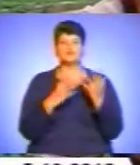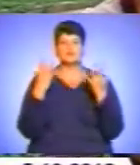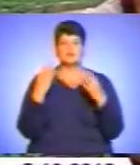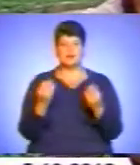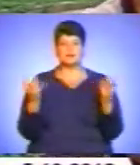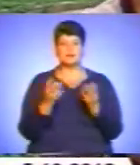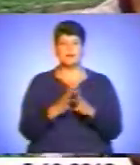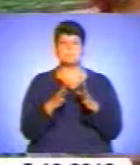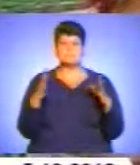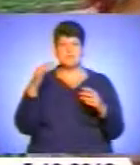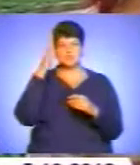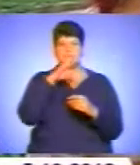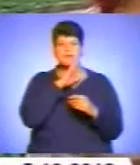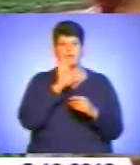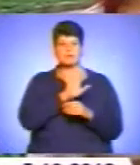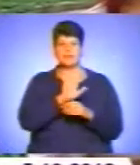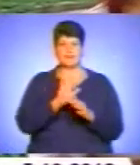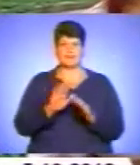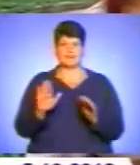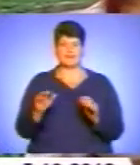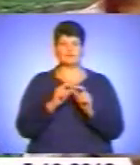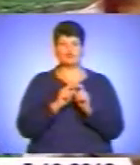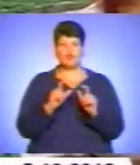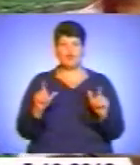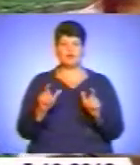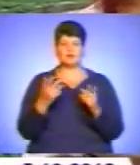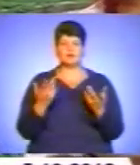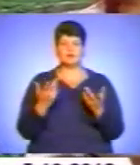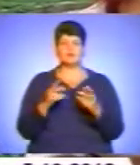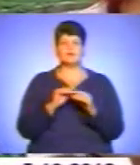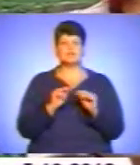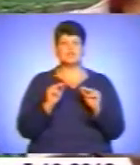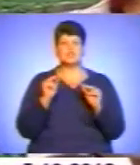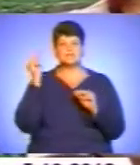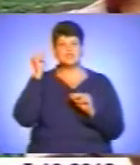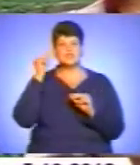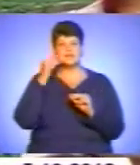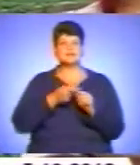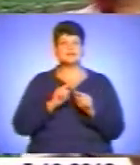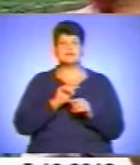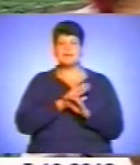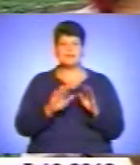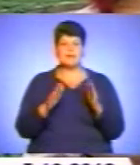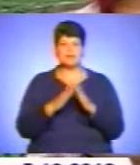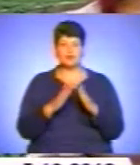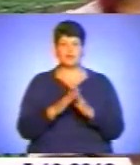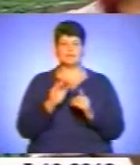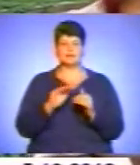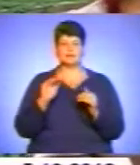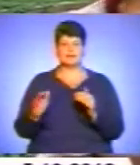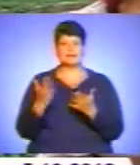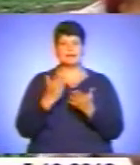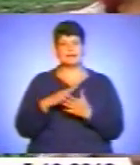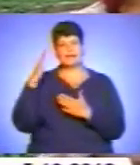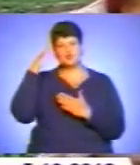батькам, а не дітям. Школа – це школа. Тобто, в школі дитина вчиться, і це не вдома. Тобто, дитина перебуває на